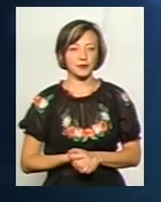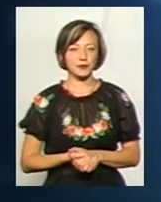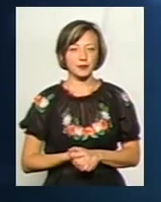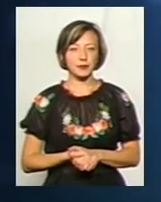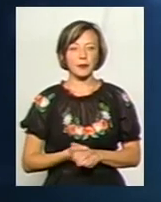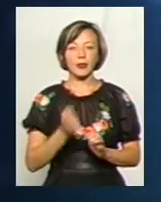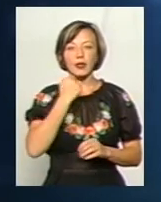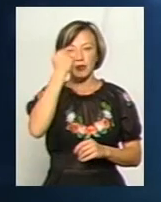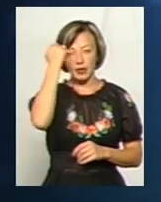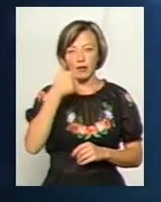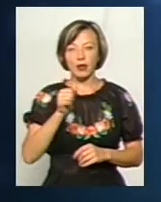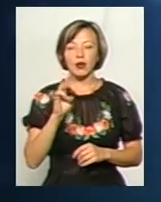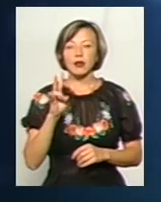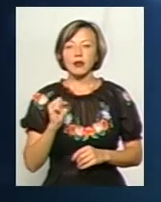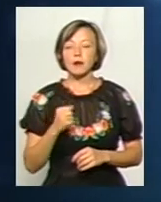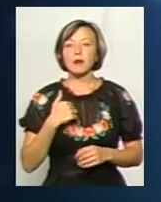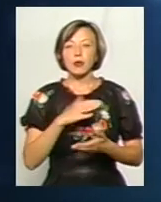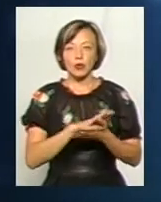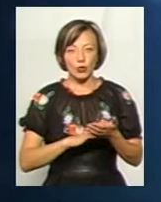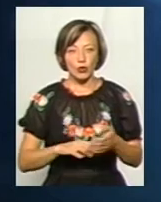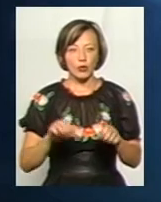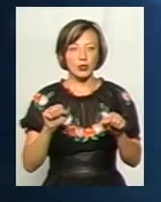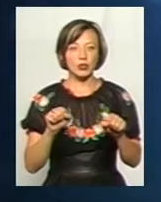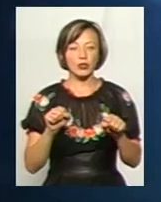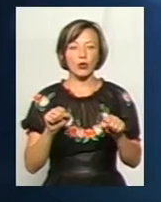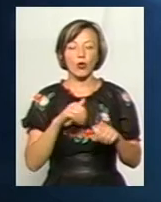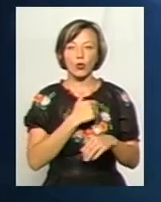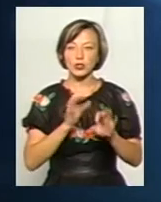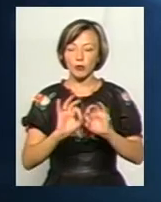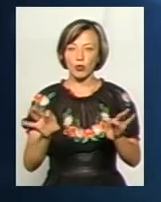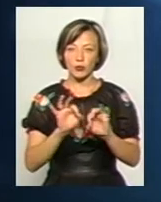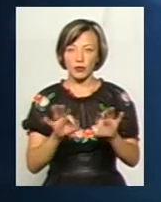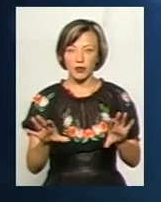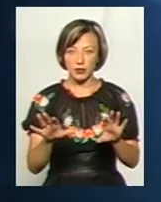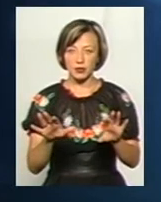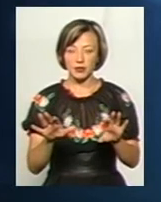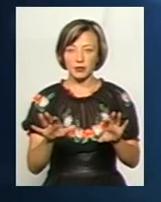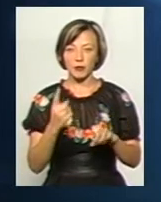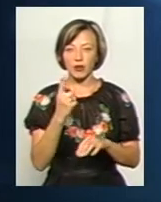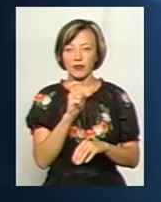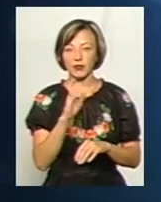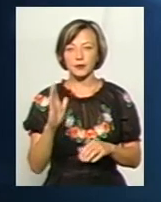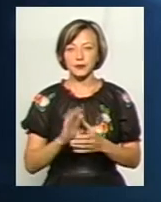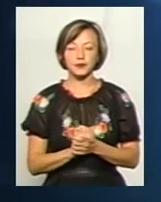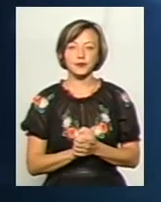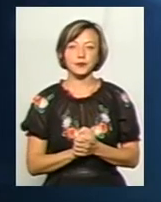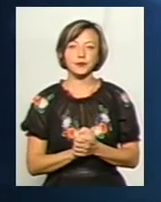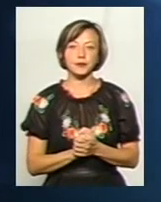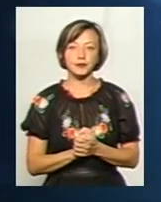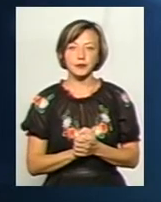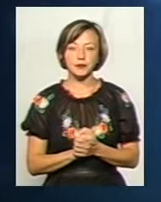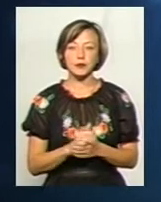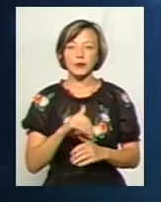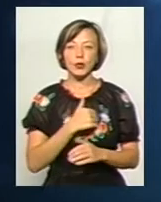Ганно, продовжуємо. Отож, можливо, хочете прокоментувати буквально по хвилинці те, що було сказано? Хочу просто